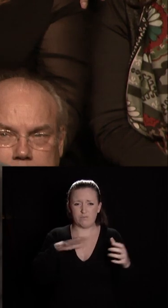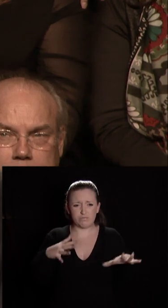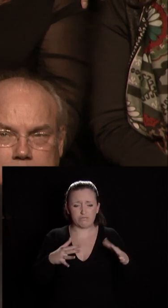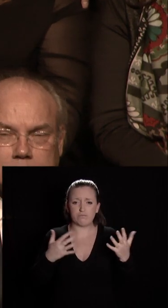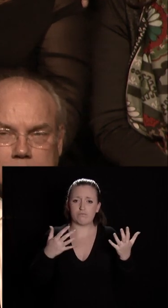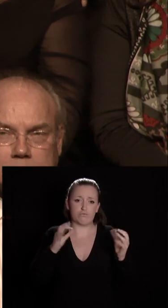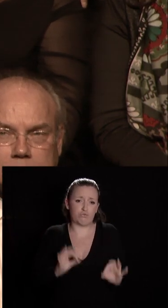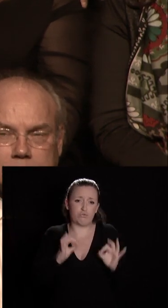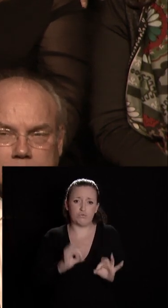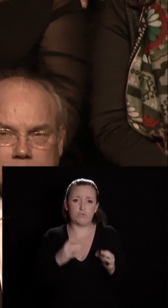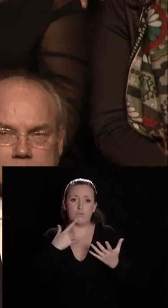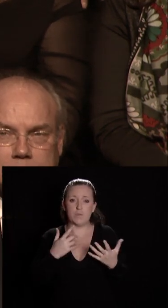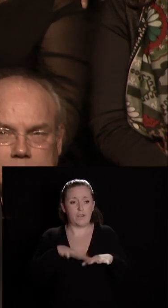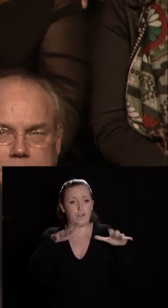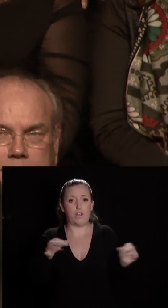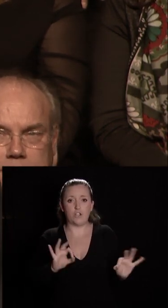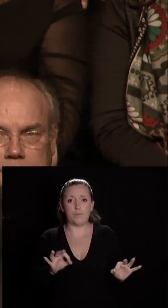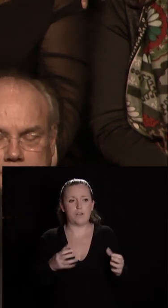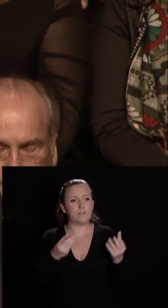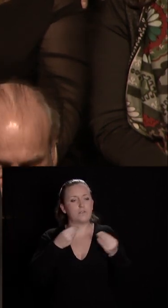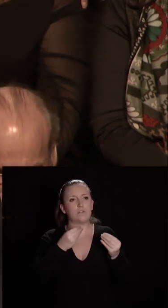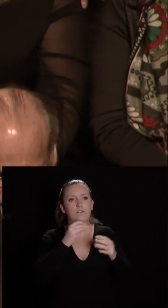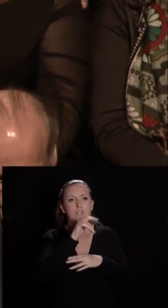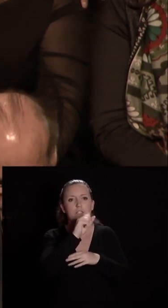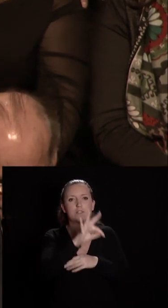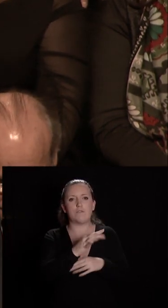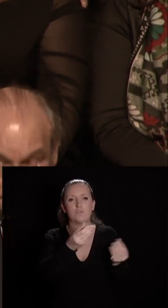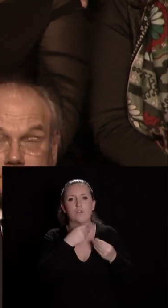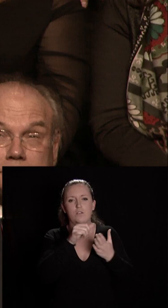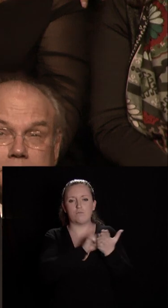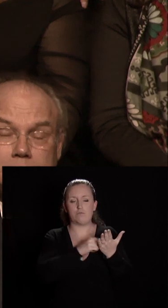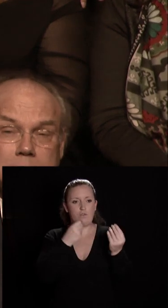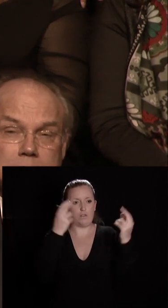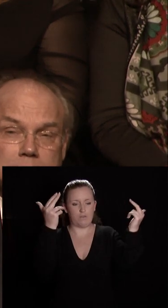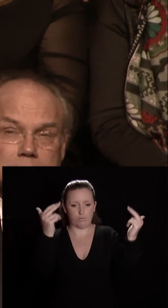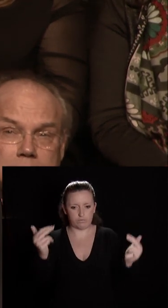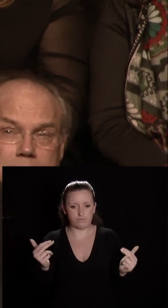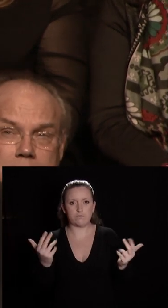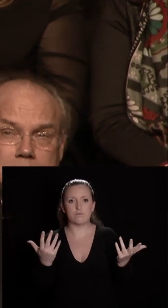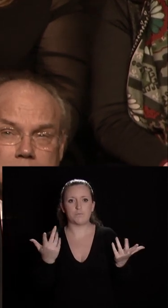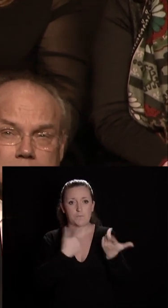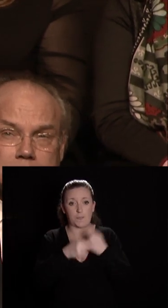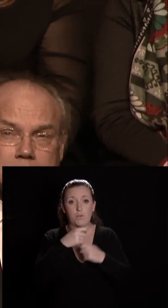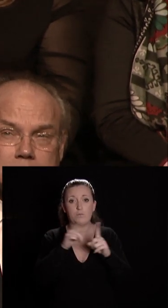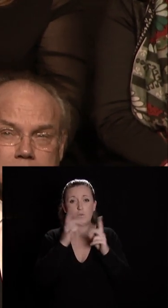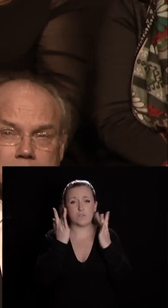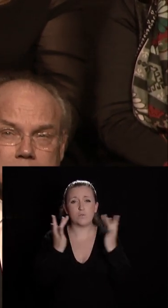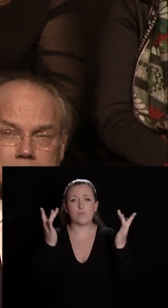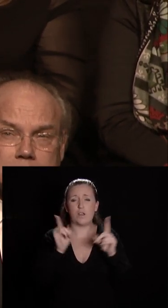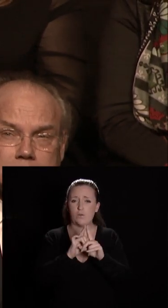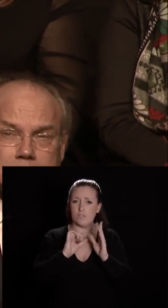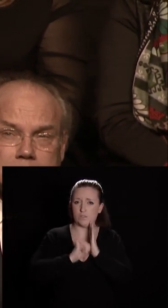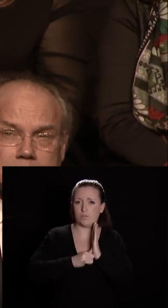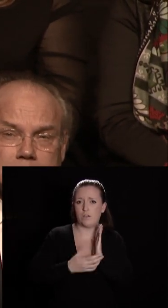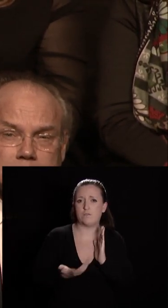cette rupture d'égalité elle a créé cette angoisse du grand déclassement qui est économique mais aussi culturel et identitaire